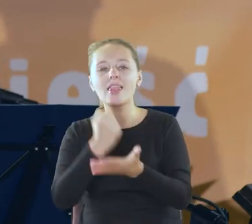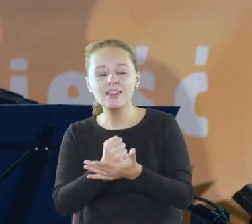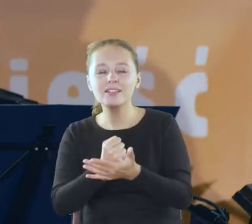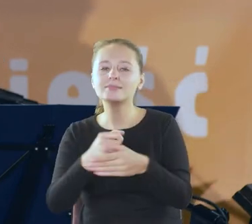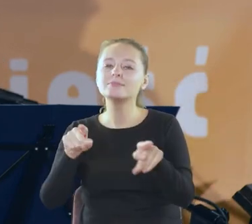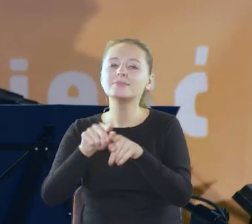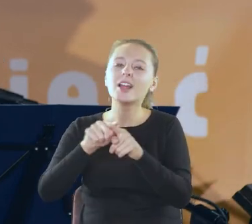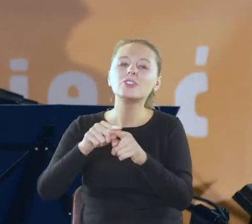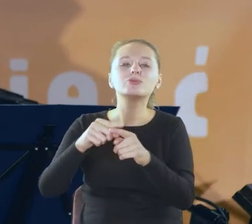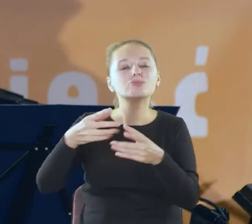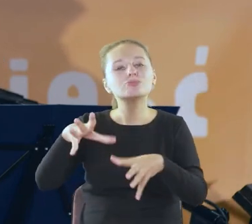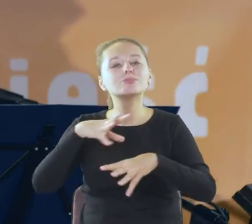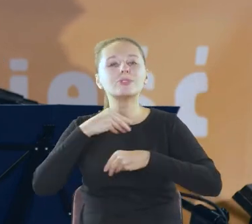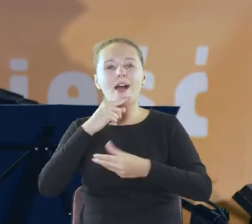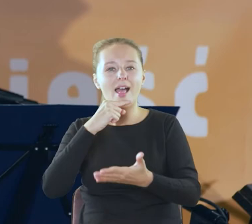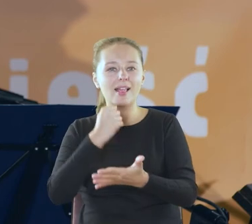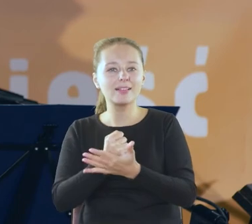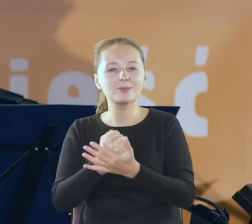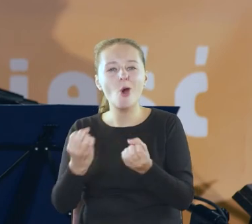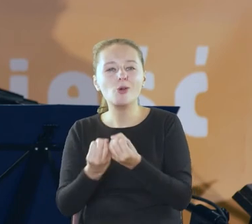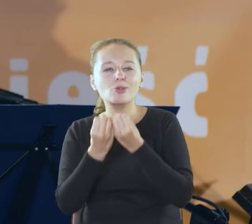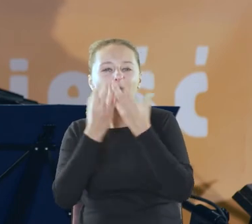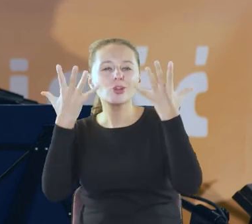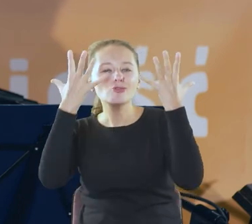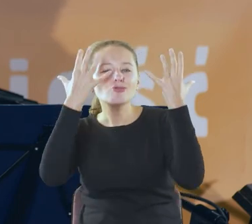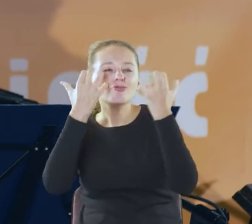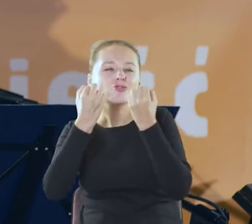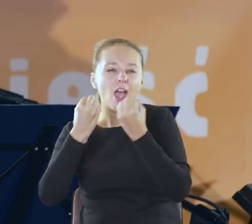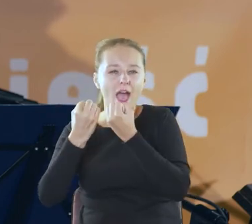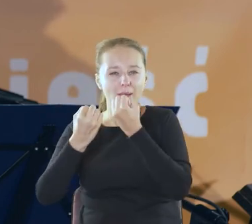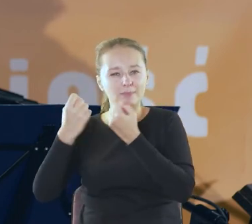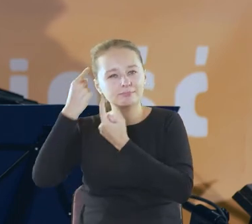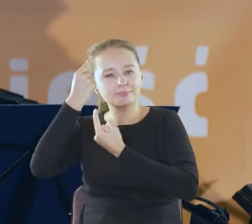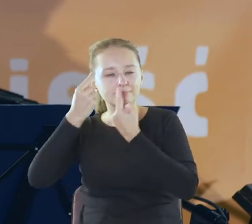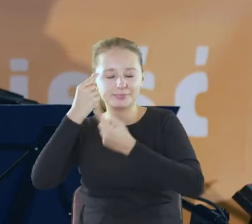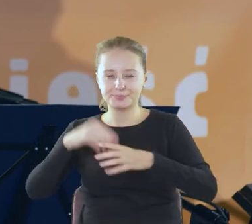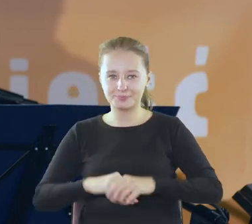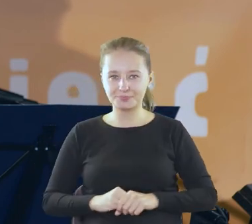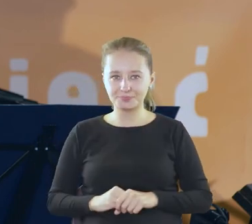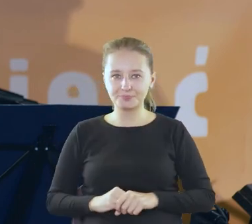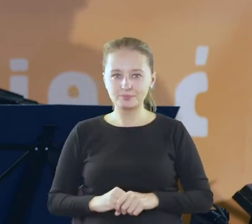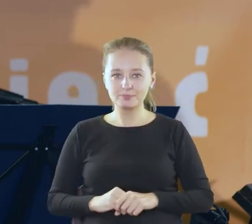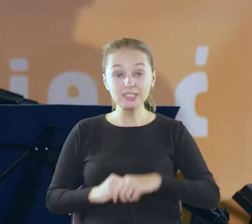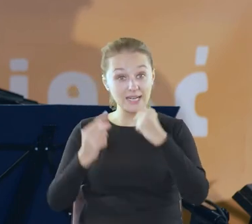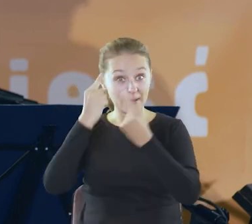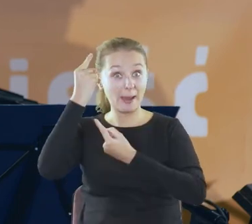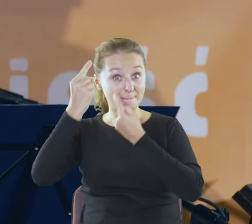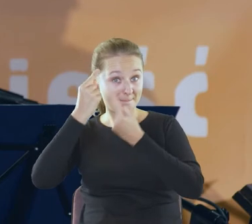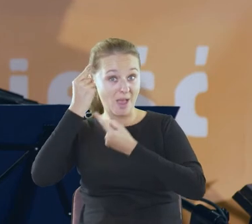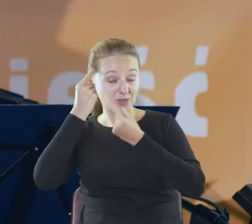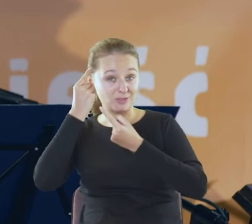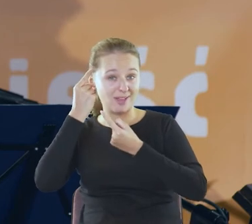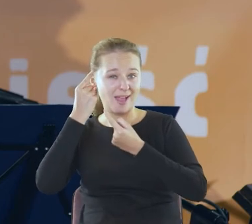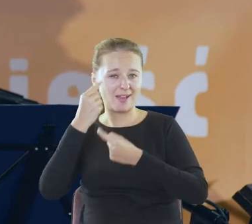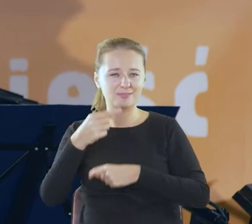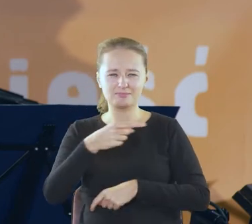które rozjaśniają ten ciemny czas i myślę że na nasze głowy które też są